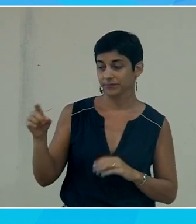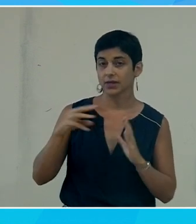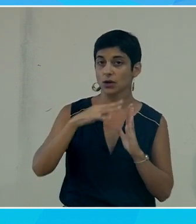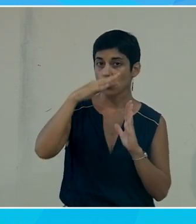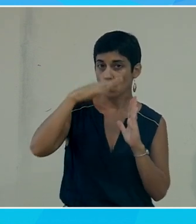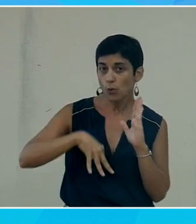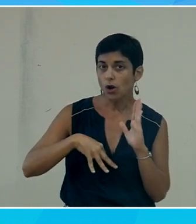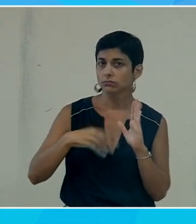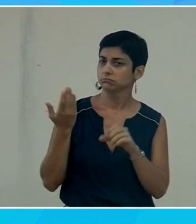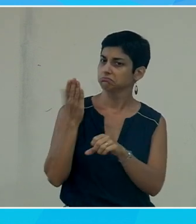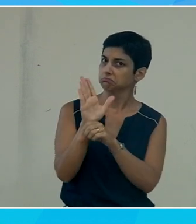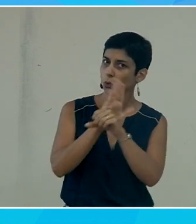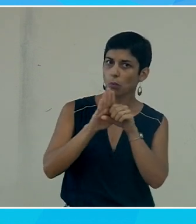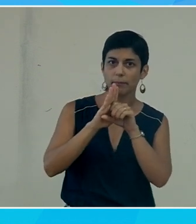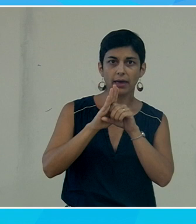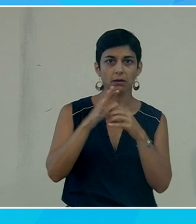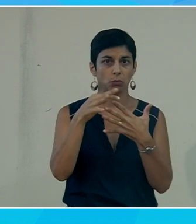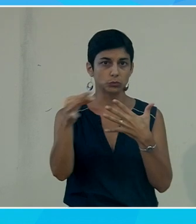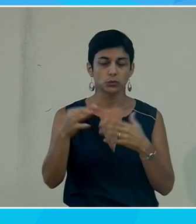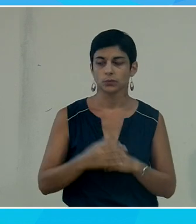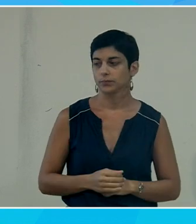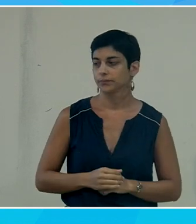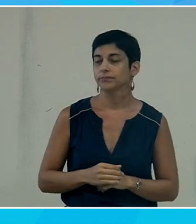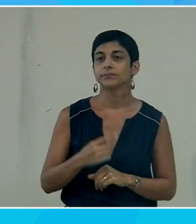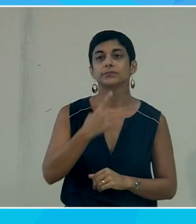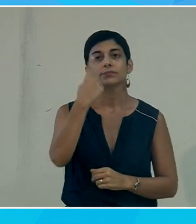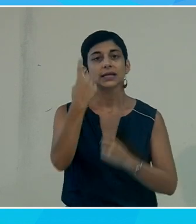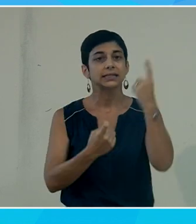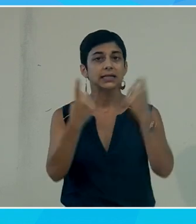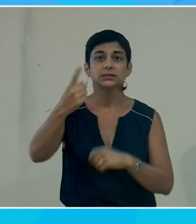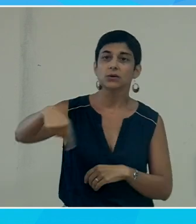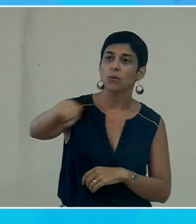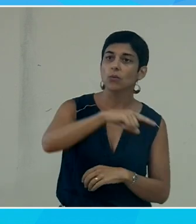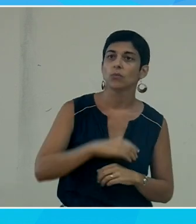tour le tour de tout ça est-ce que vous avez des questions dans la salle ?